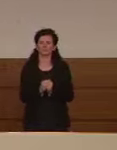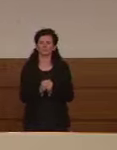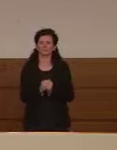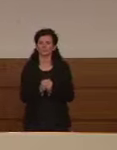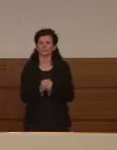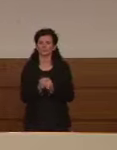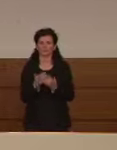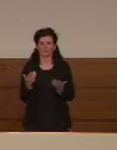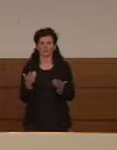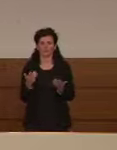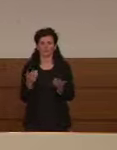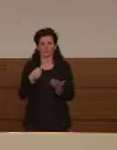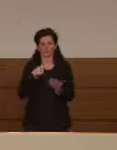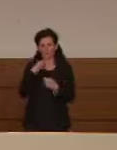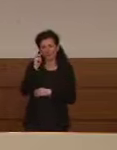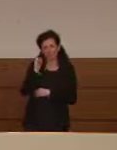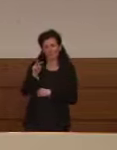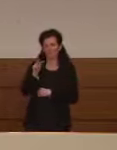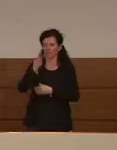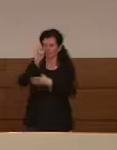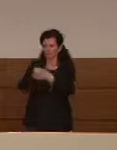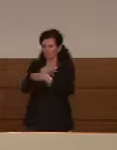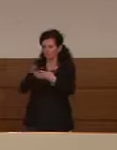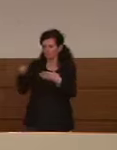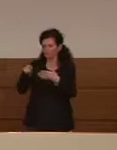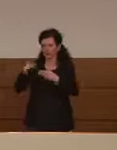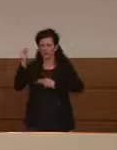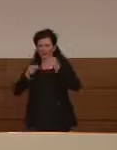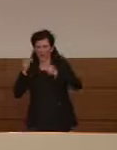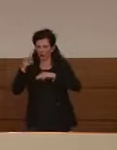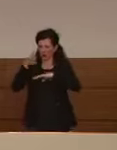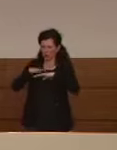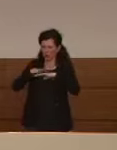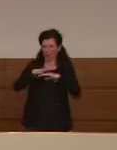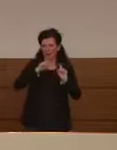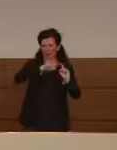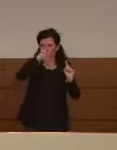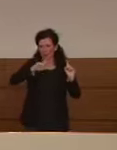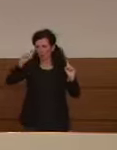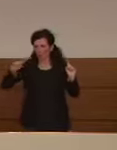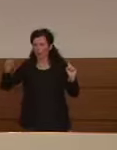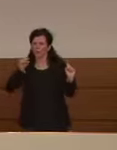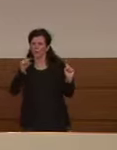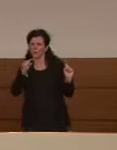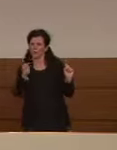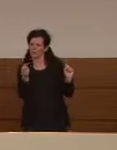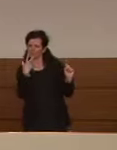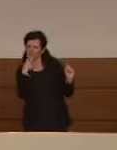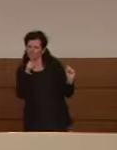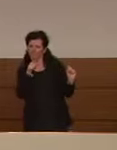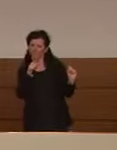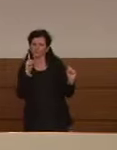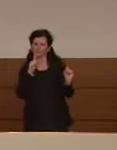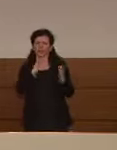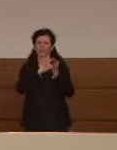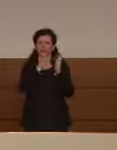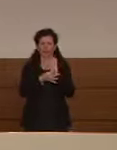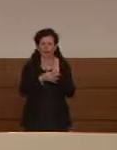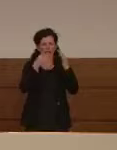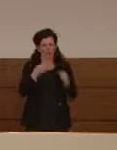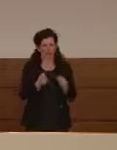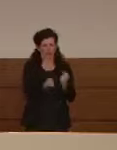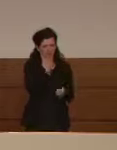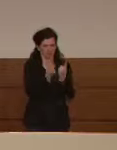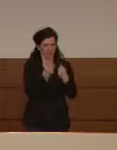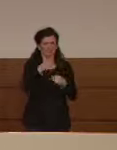quello che vedevamo dai modelli matematici, dalle curve che ci dicono, le curve epidemiche fatte per data di insorgenza dei sintomi,